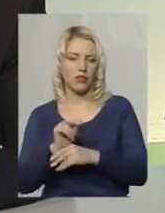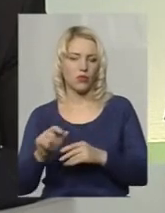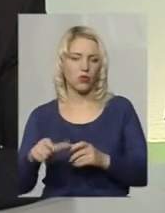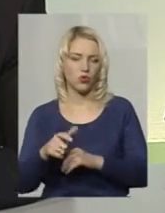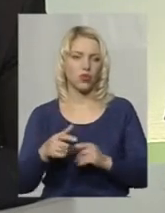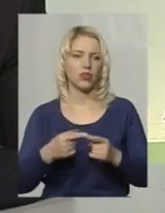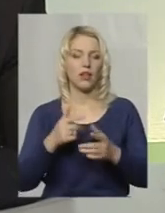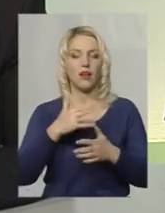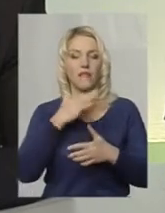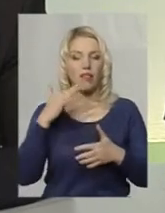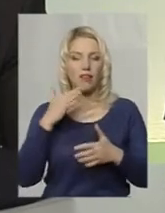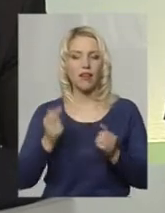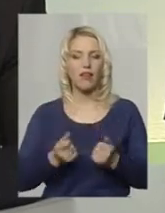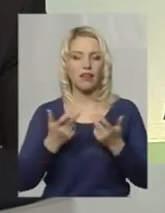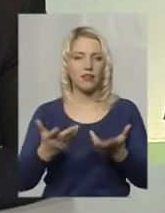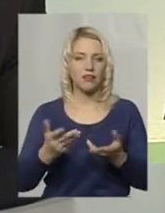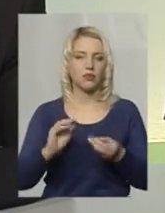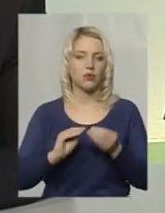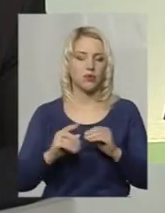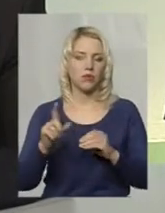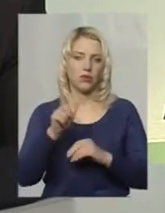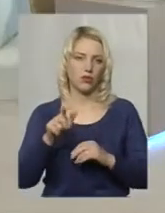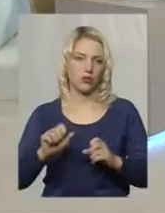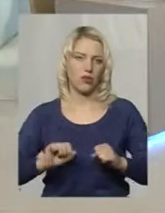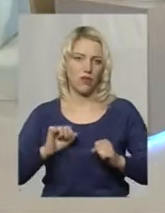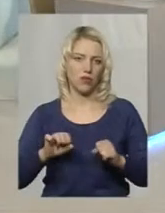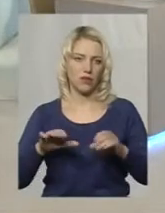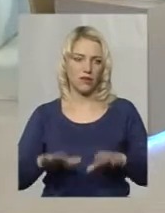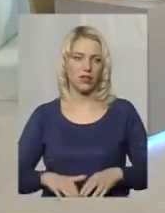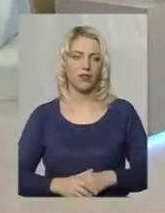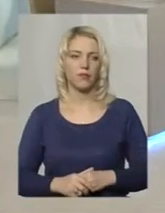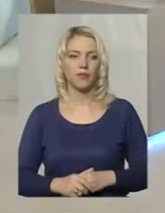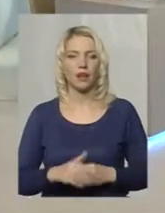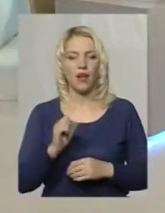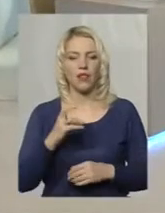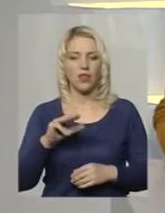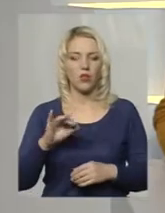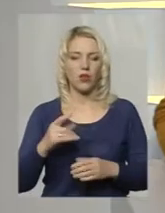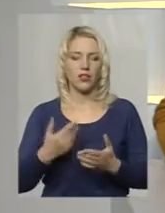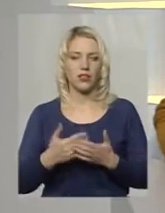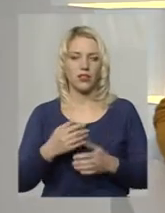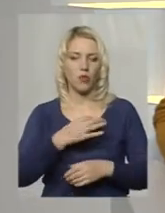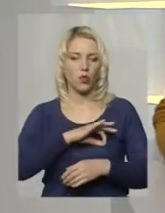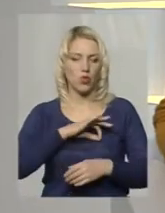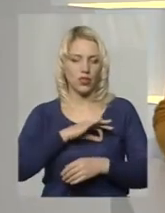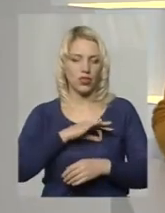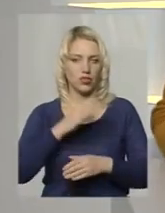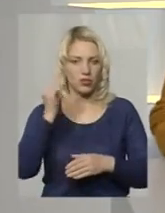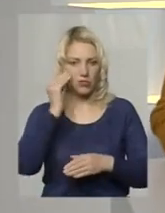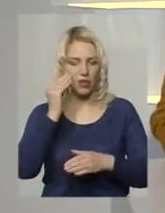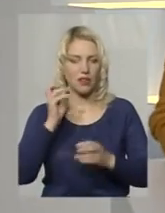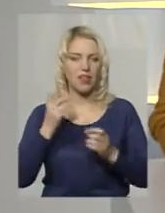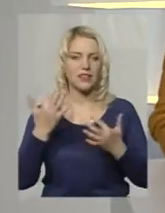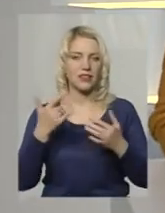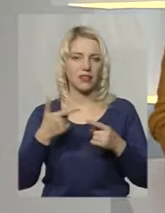велика кількість проблем, які в такий спосіб громадяни намагаються вирішити. Пане Антоне, з юридичної точки зору, наскільки правомірними є отакі